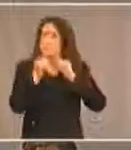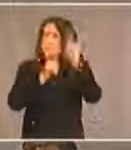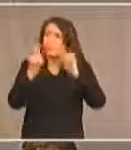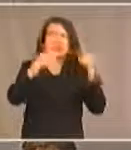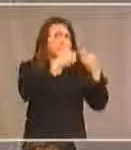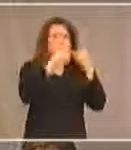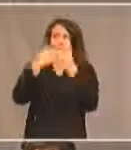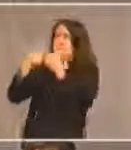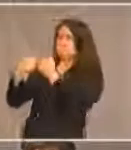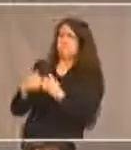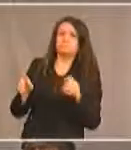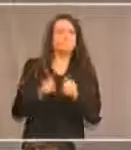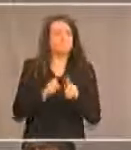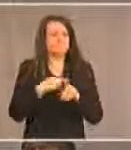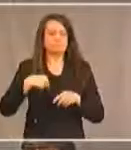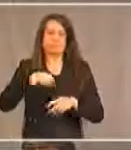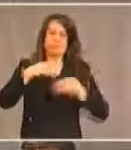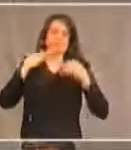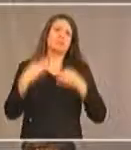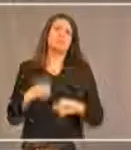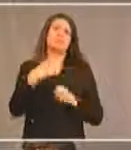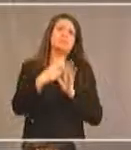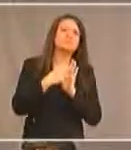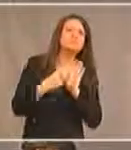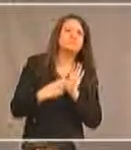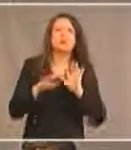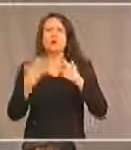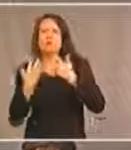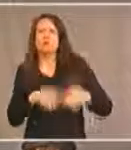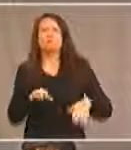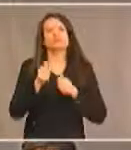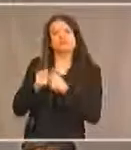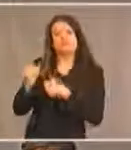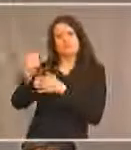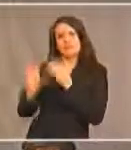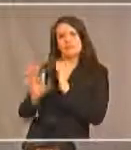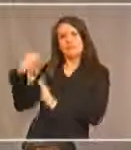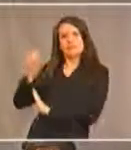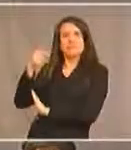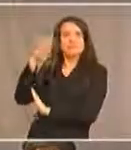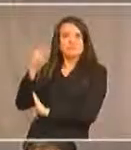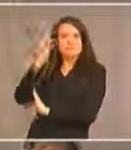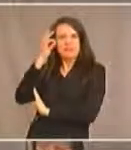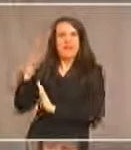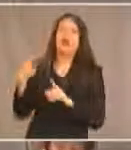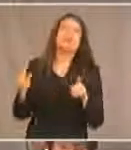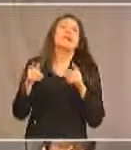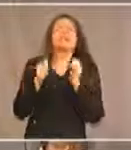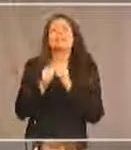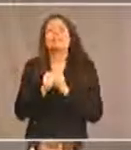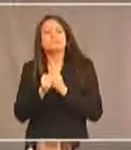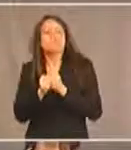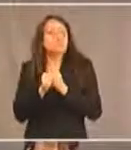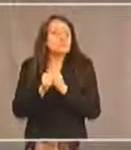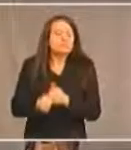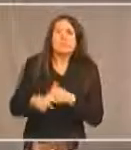nous rendons des décisions en matière d'admissibilité en fonction des critères fédéraux, d'admissibilité au programme et au